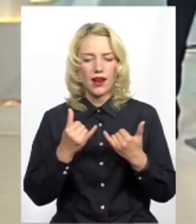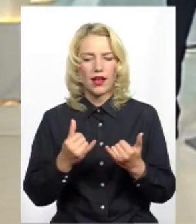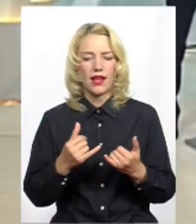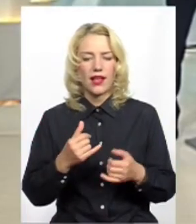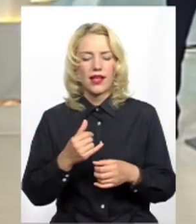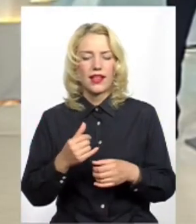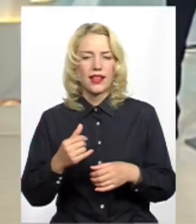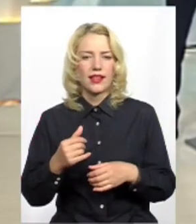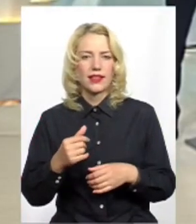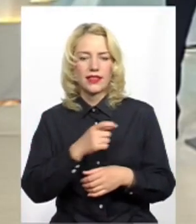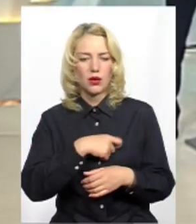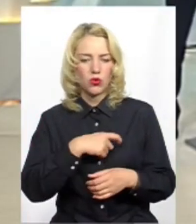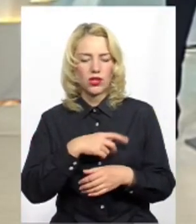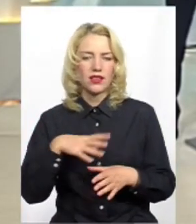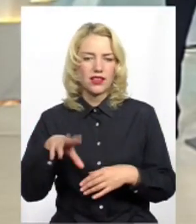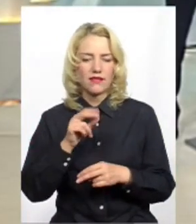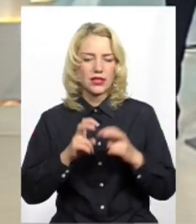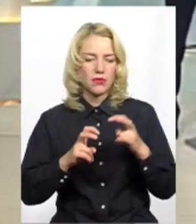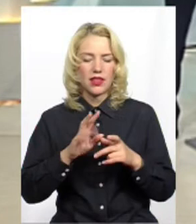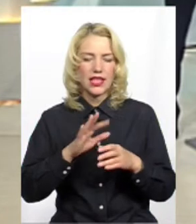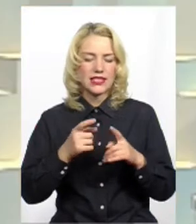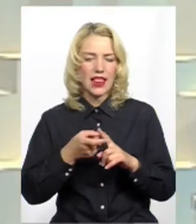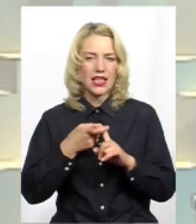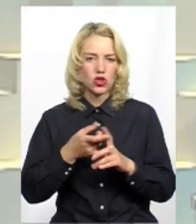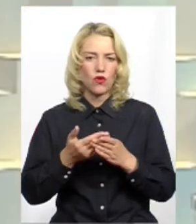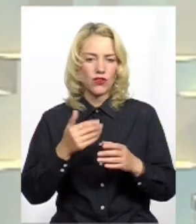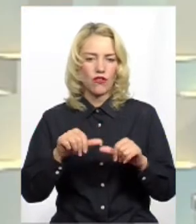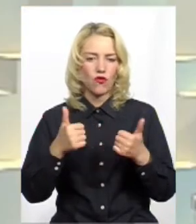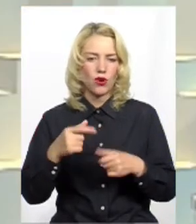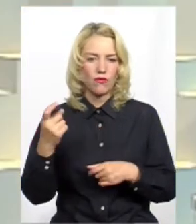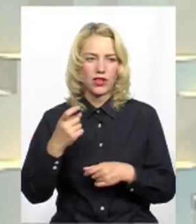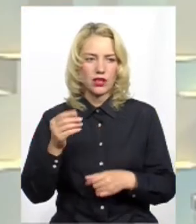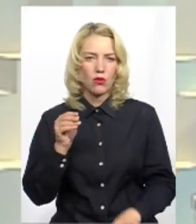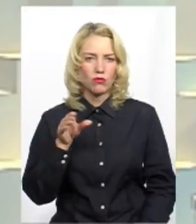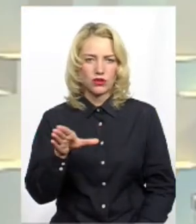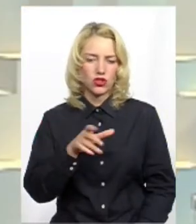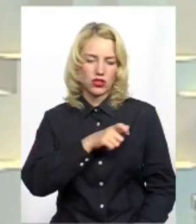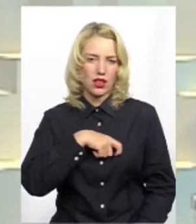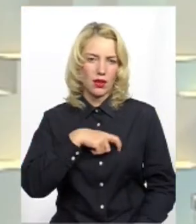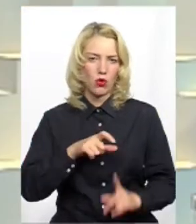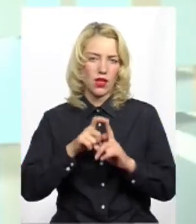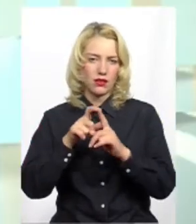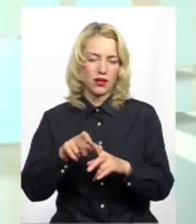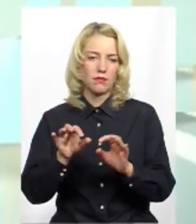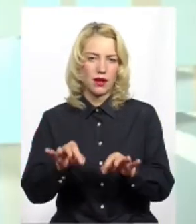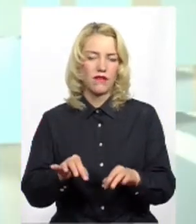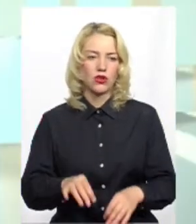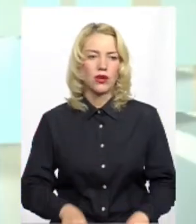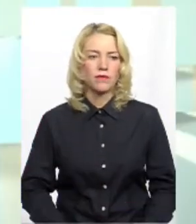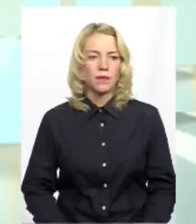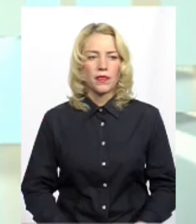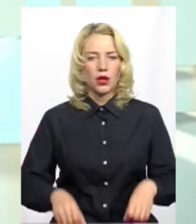підприємства, незалежно від форми власності і режиму секретності? Посвідчення депутата Верховної Ради. Правильно.